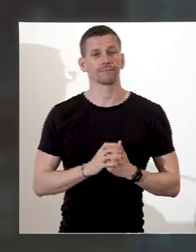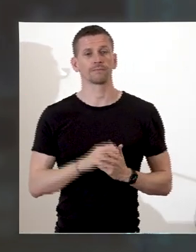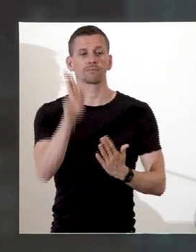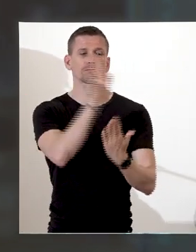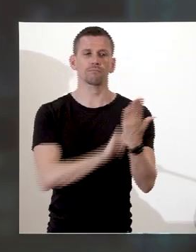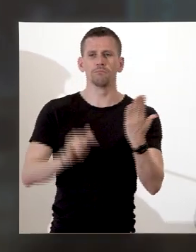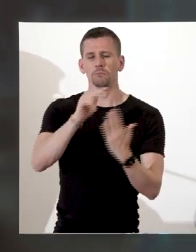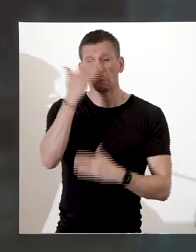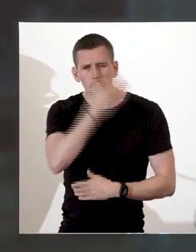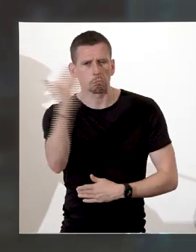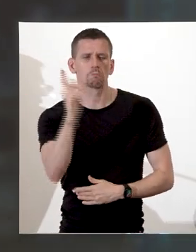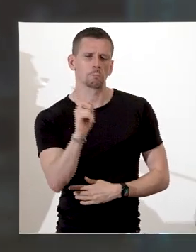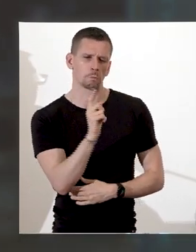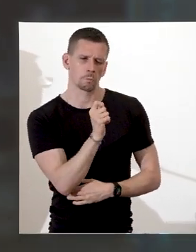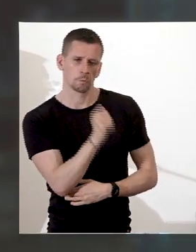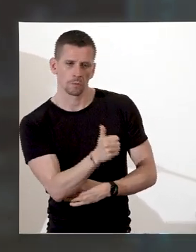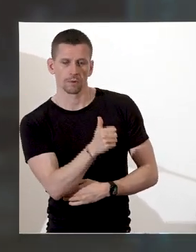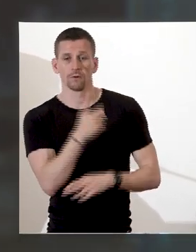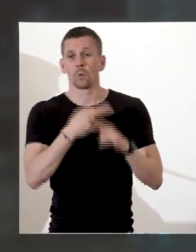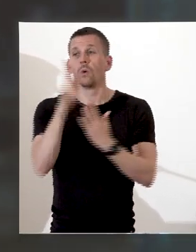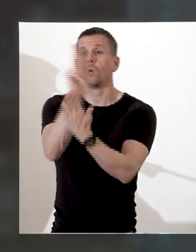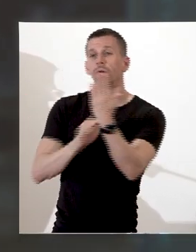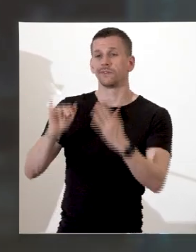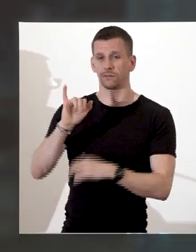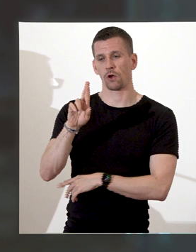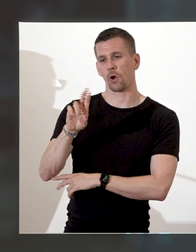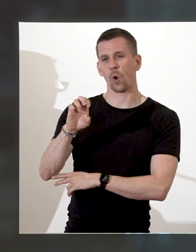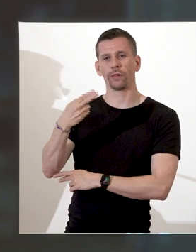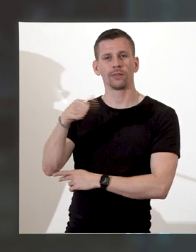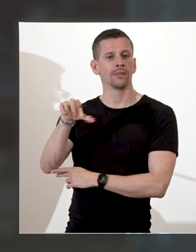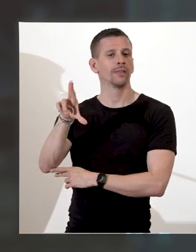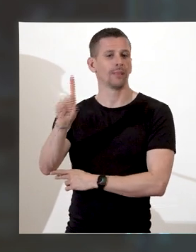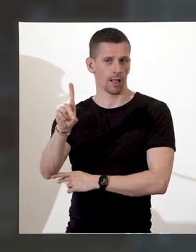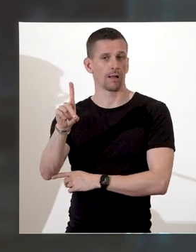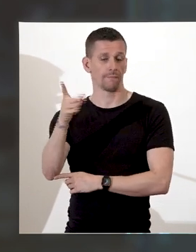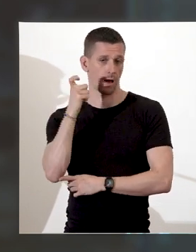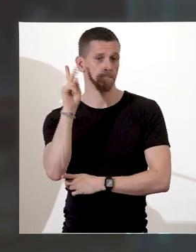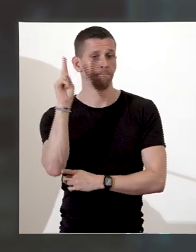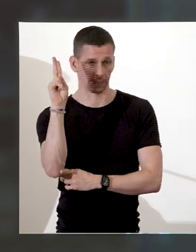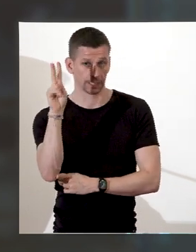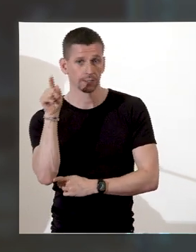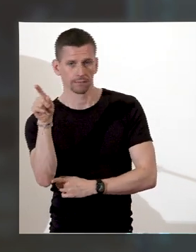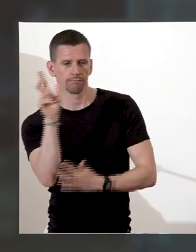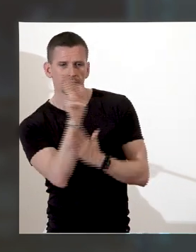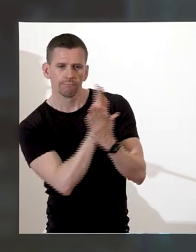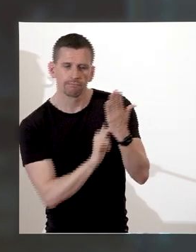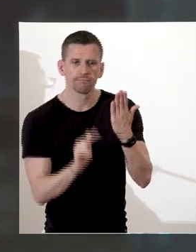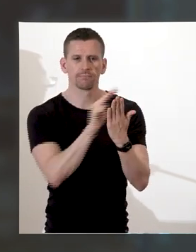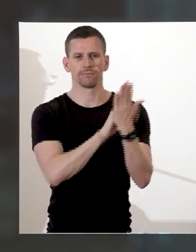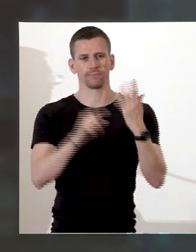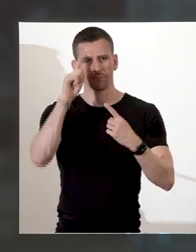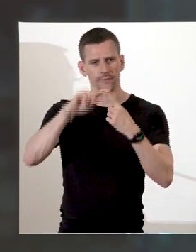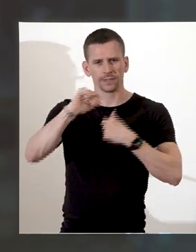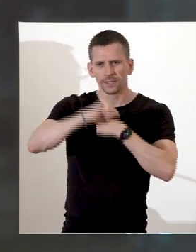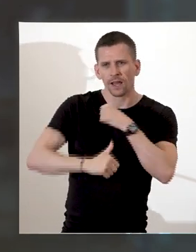-Antoine Renard ». Il appartient au courant romantique, très en vogue à cette époque. La